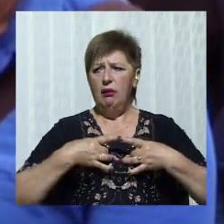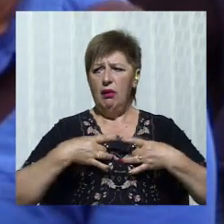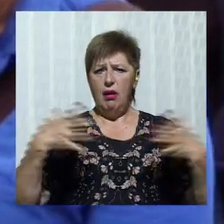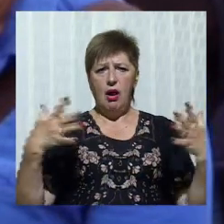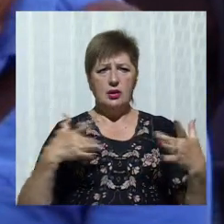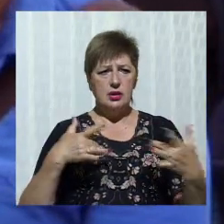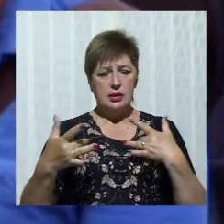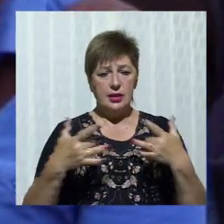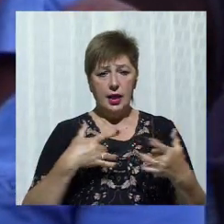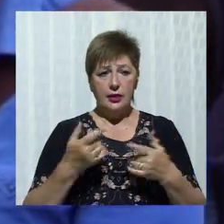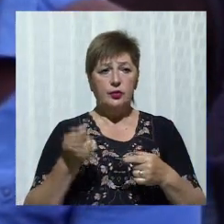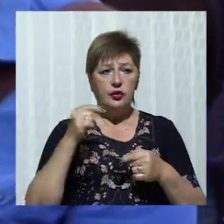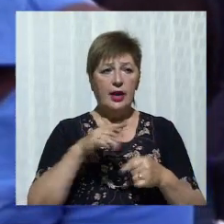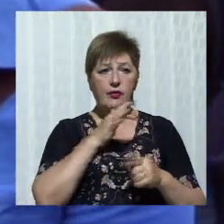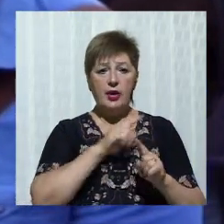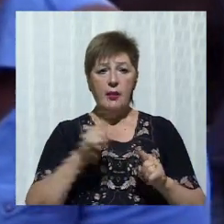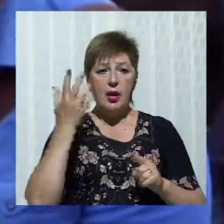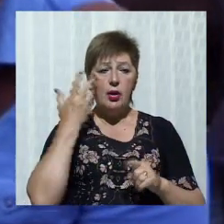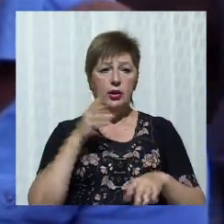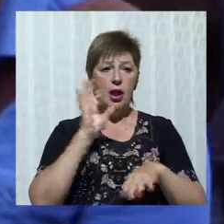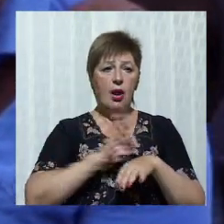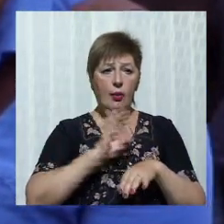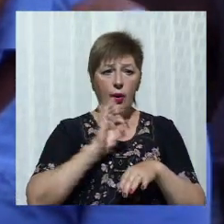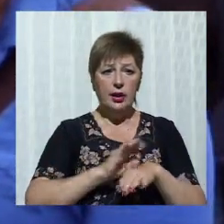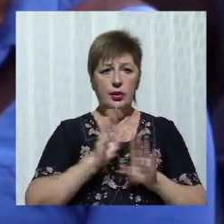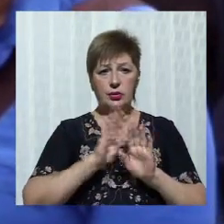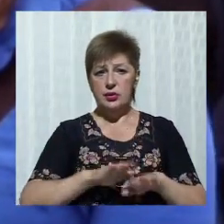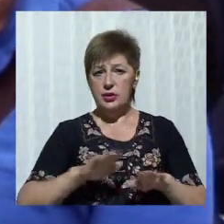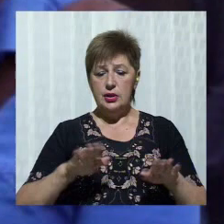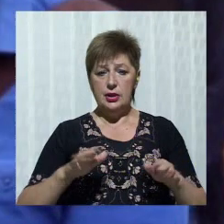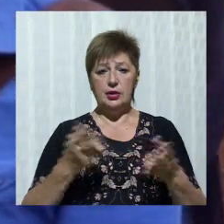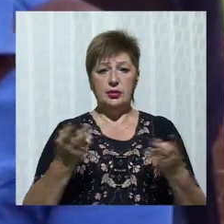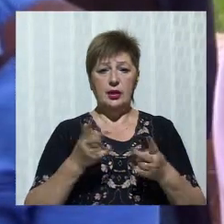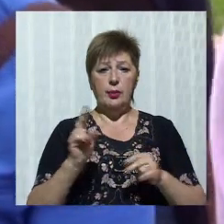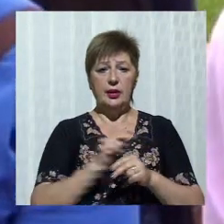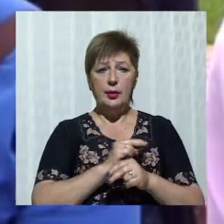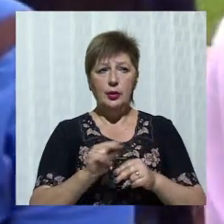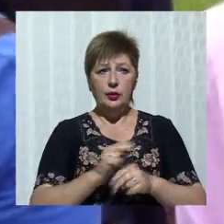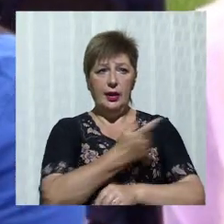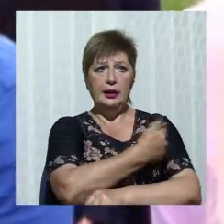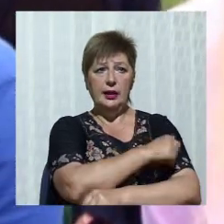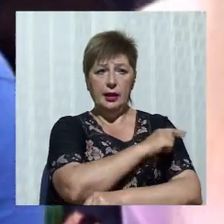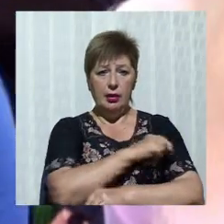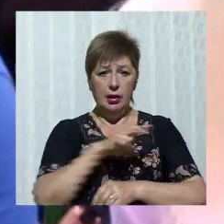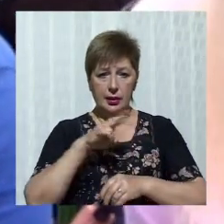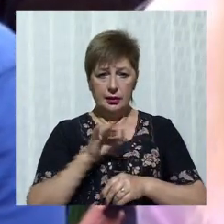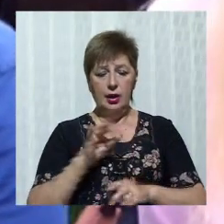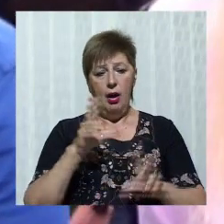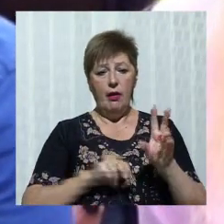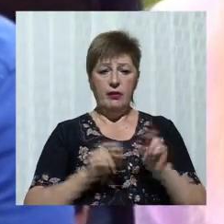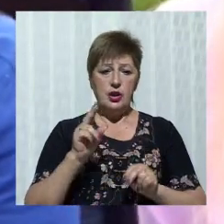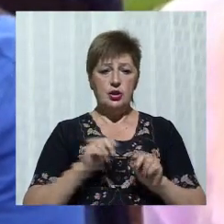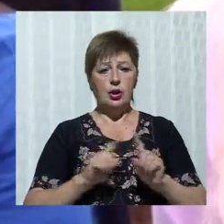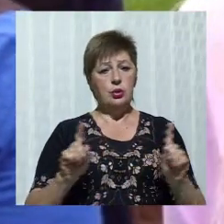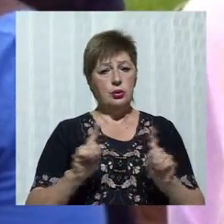боліють хворі діти, треба ремонтувати лікарні. Вважаю, що